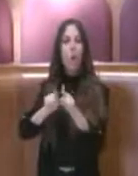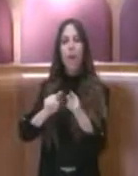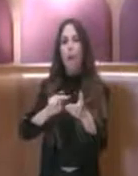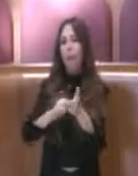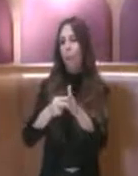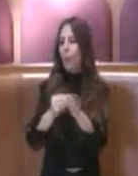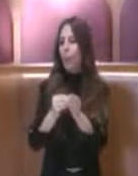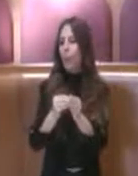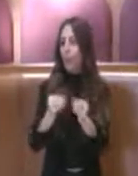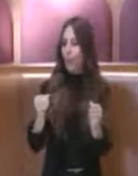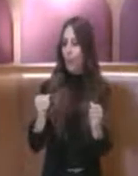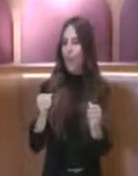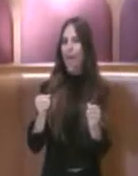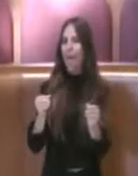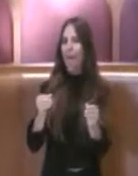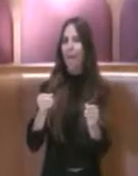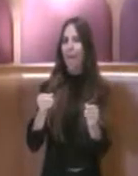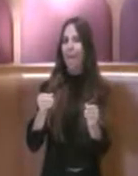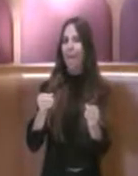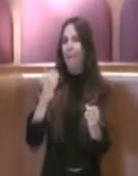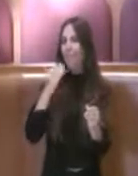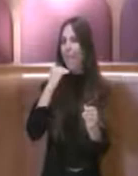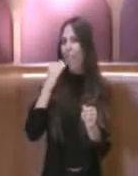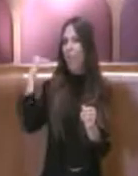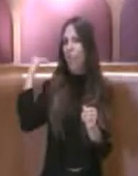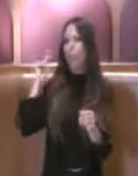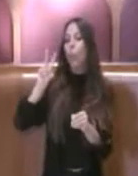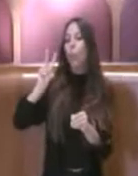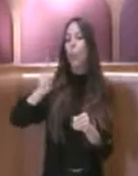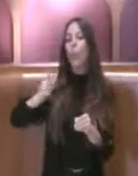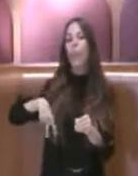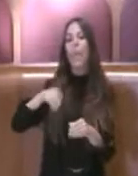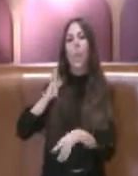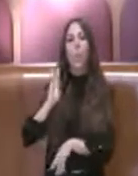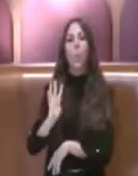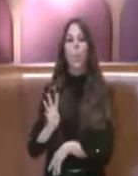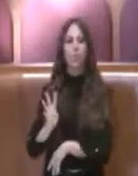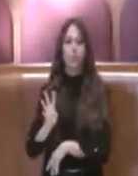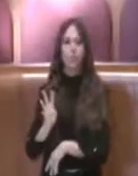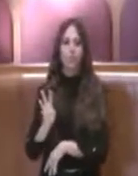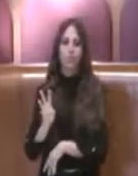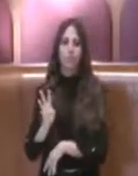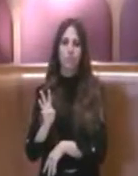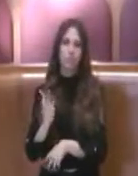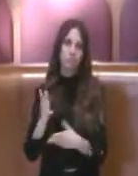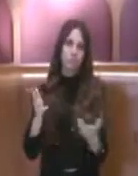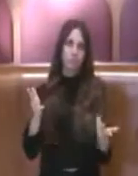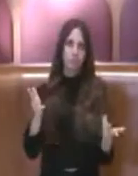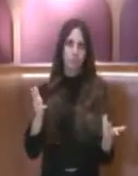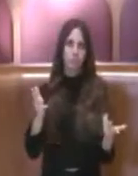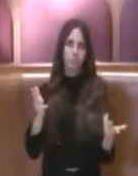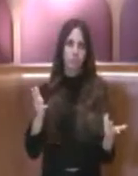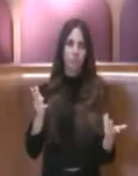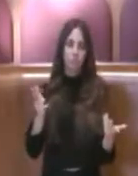si creò nel 2014. Perché come abbiamo comunque più volte